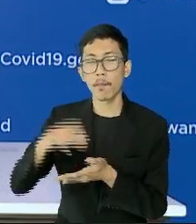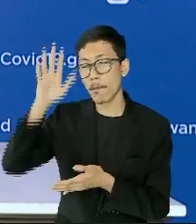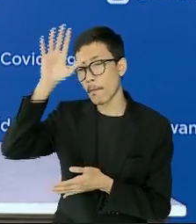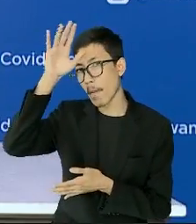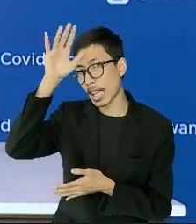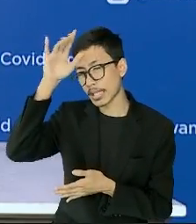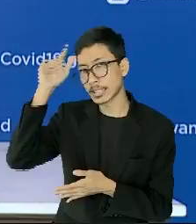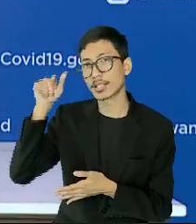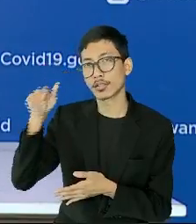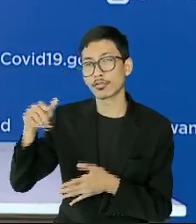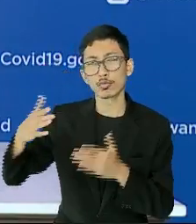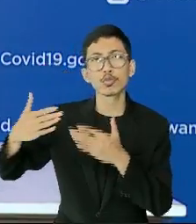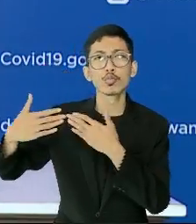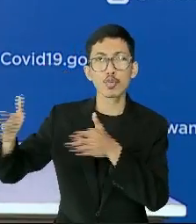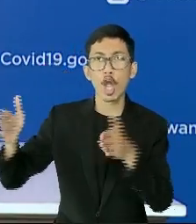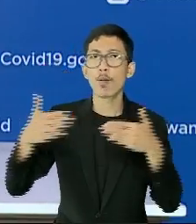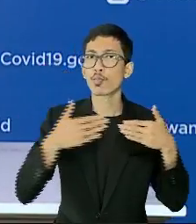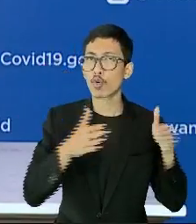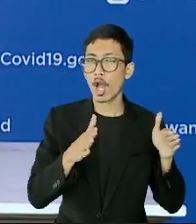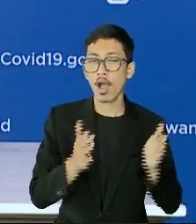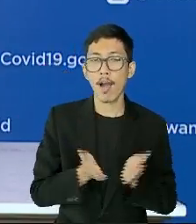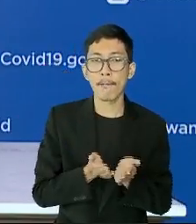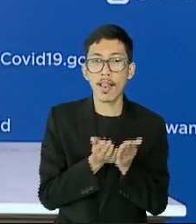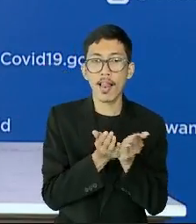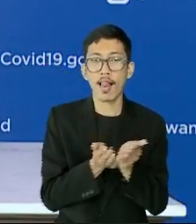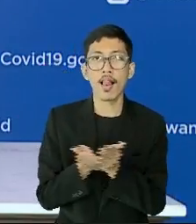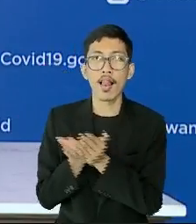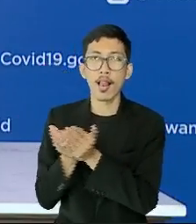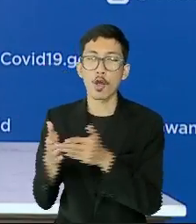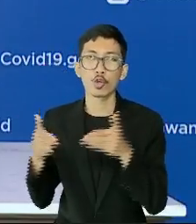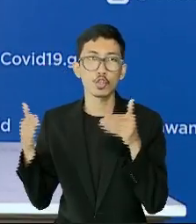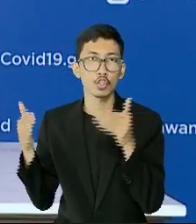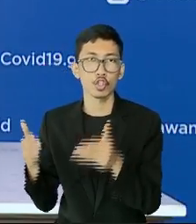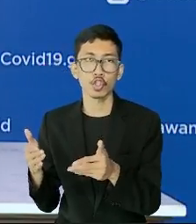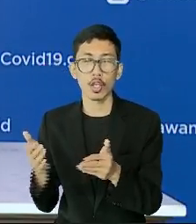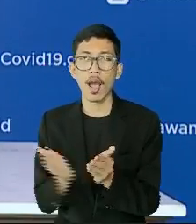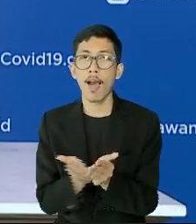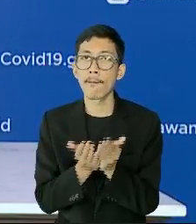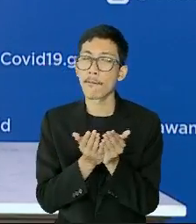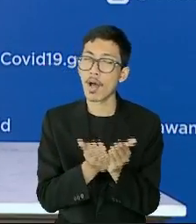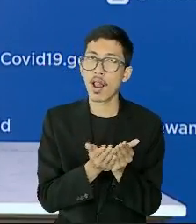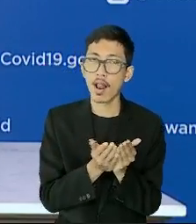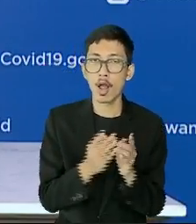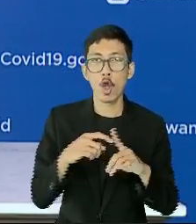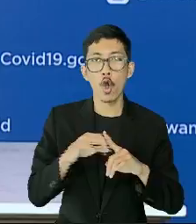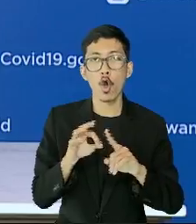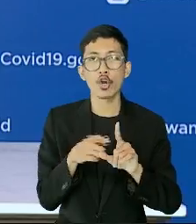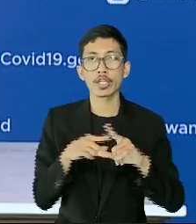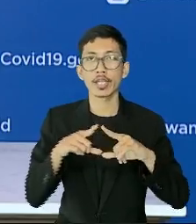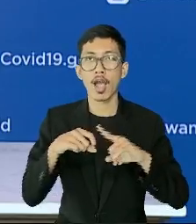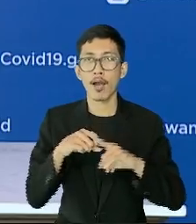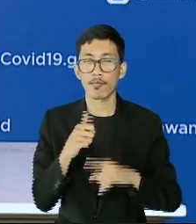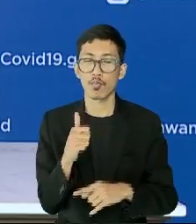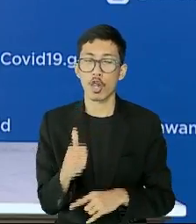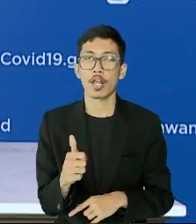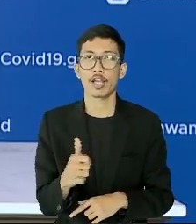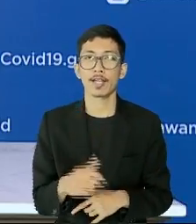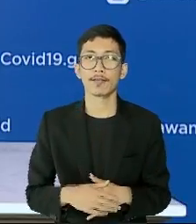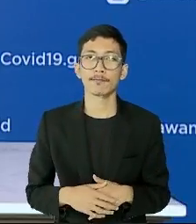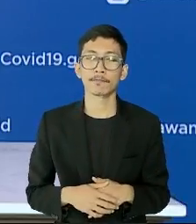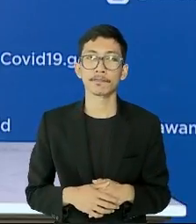dan Kepulauan Riau terbuka untuk kapal pesiar krus dan kapal layar atau yah. Yang ketiga